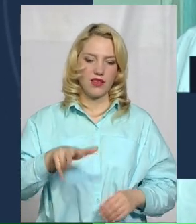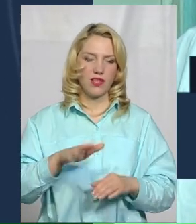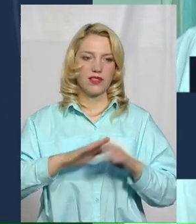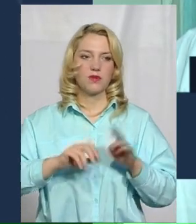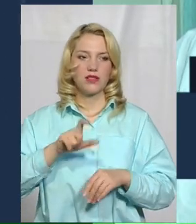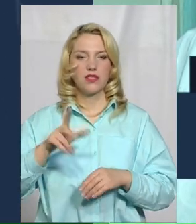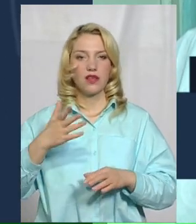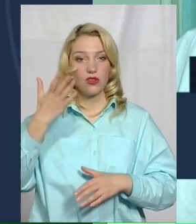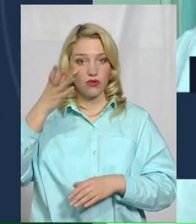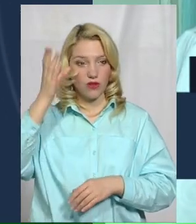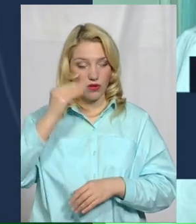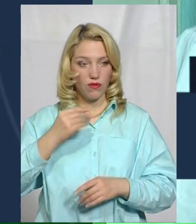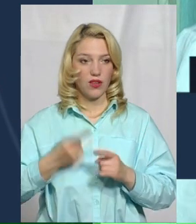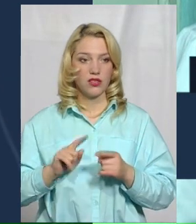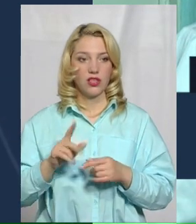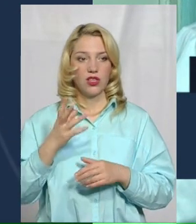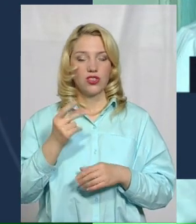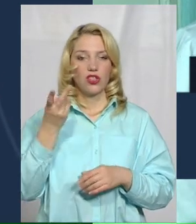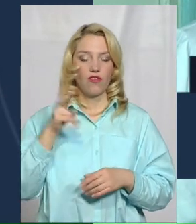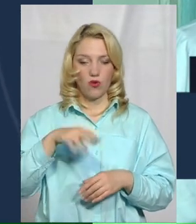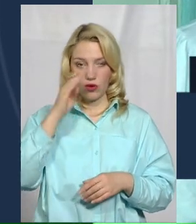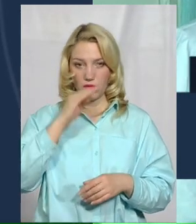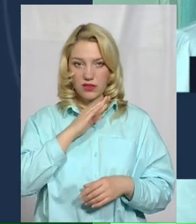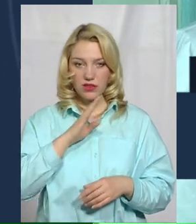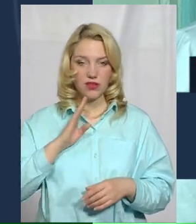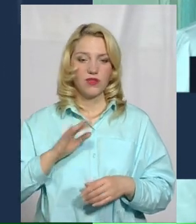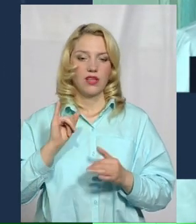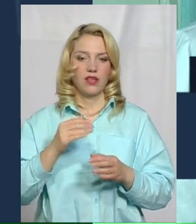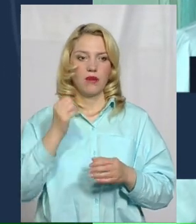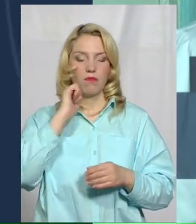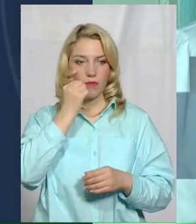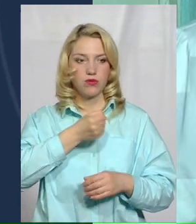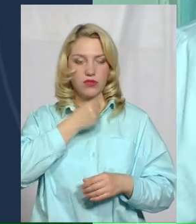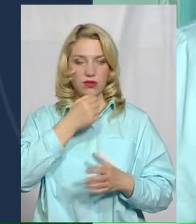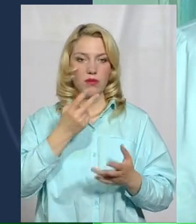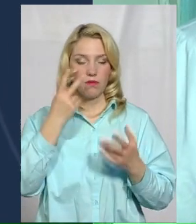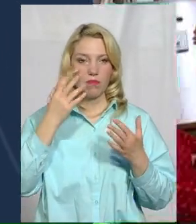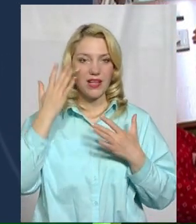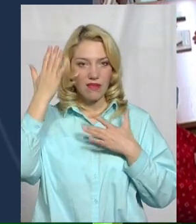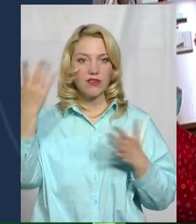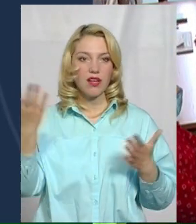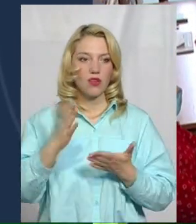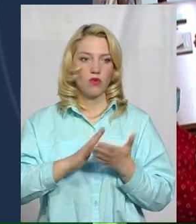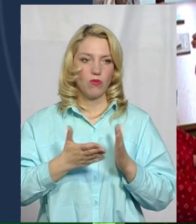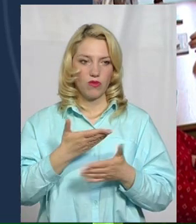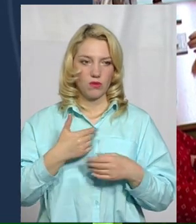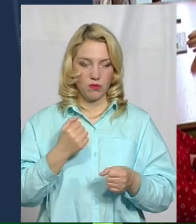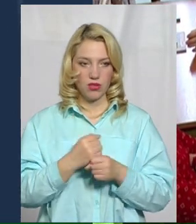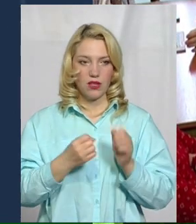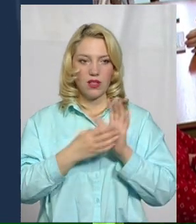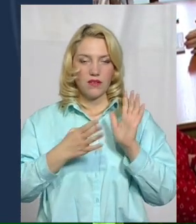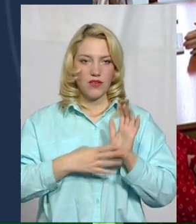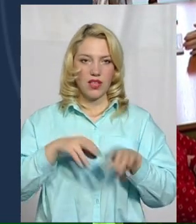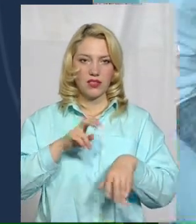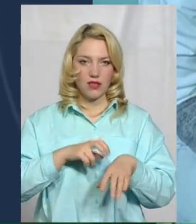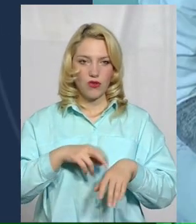а якщо ще врахувати, що ще двоє батьків, і ще є бабусі, дідусі, можете представити, в яких умовах ми працюємо. На 19 лікарів